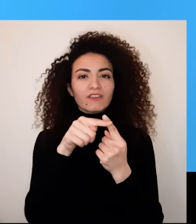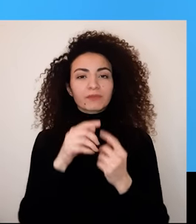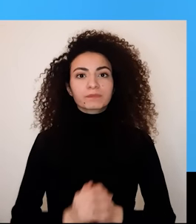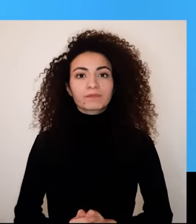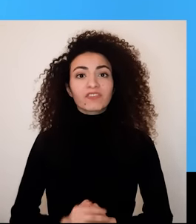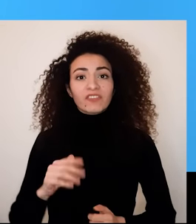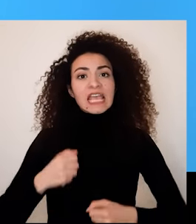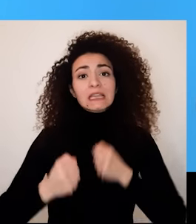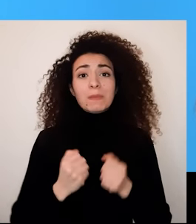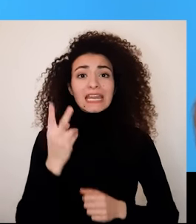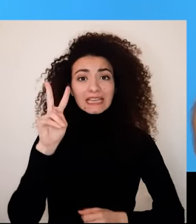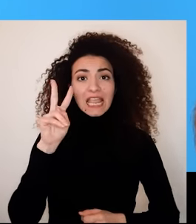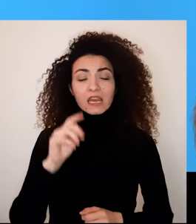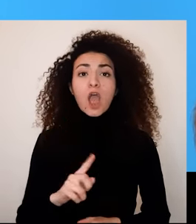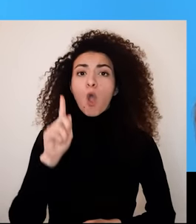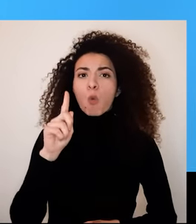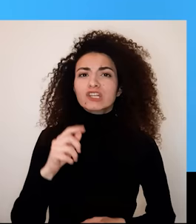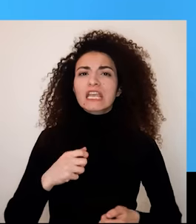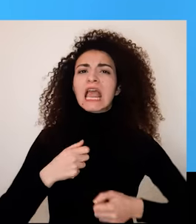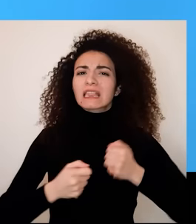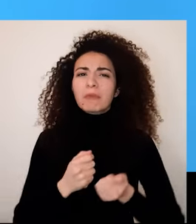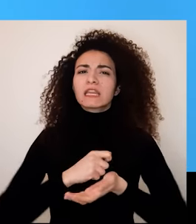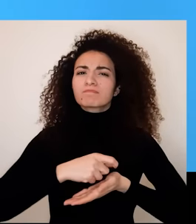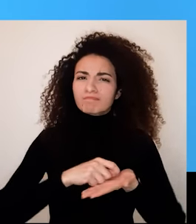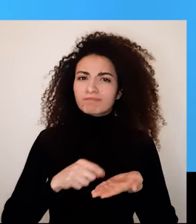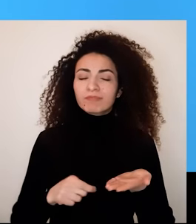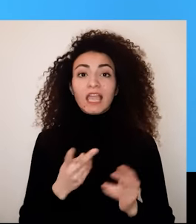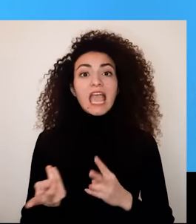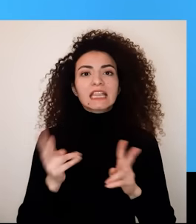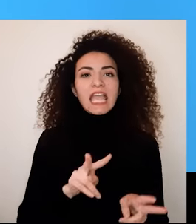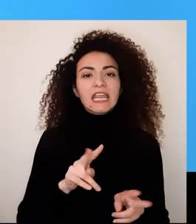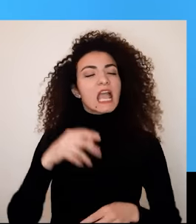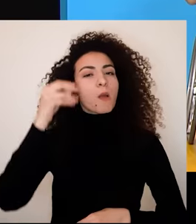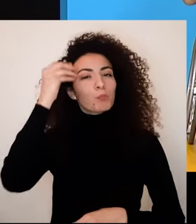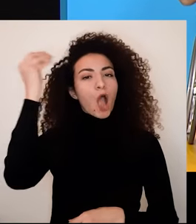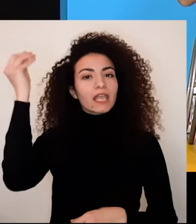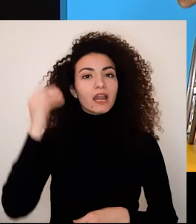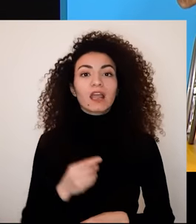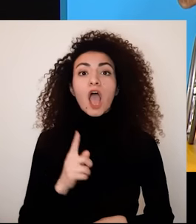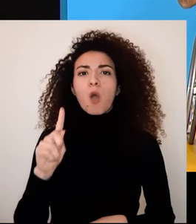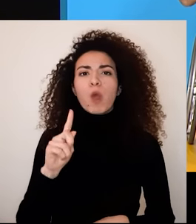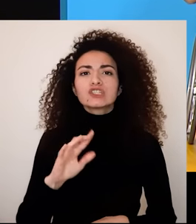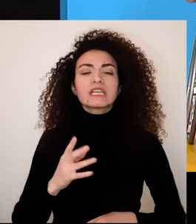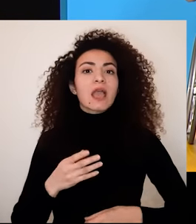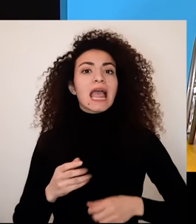بيقترح عليك التمرينين الأول تطبيقه والتاني ذهني بيتطلب استعمال مخيلة التمرين الأول هو تمرين بيت